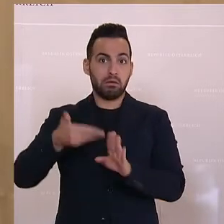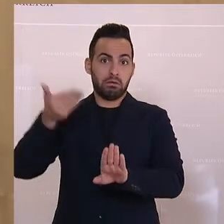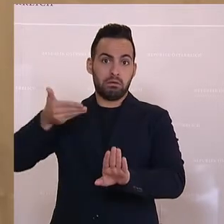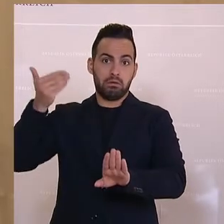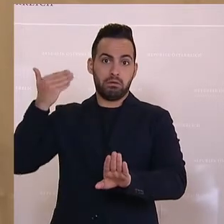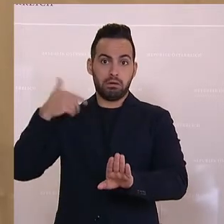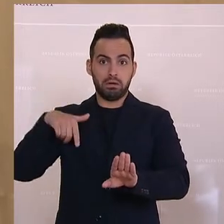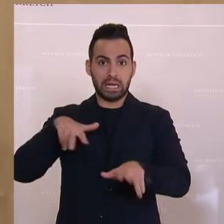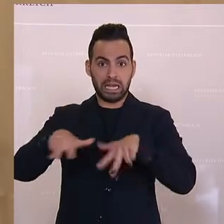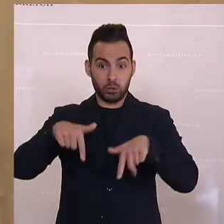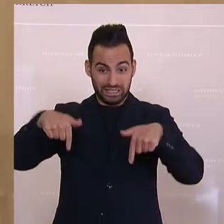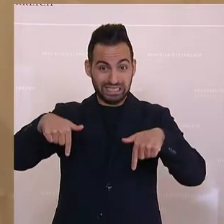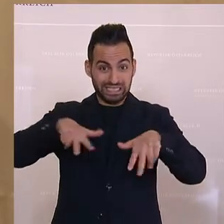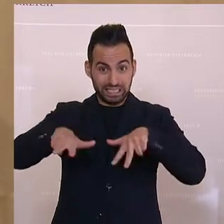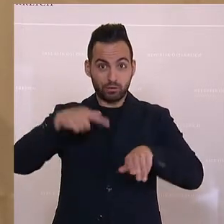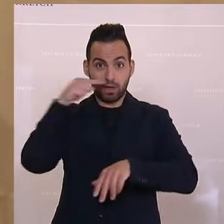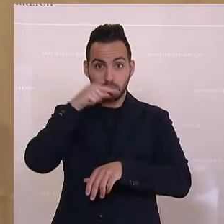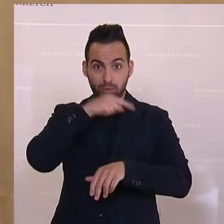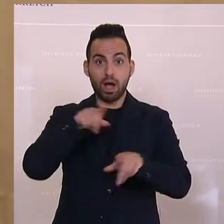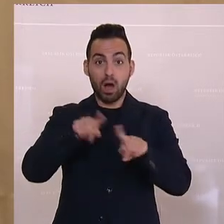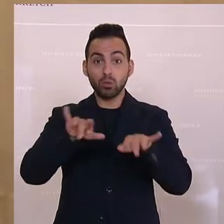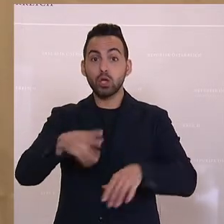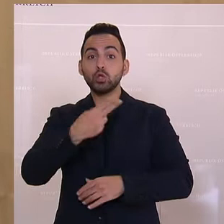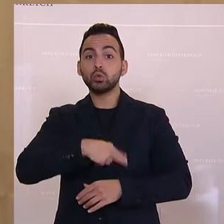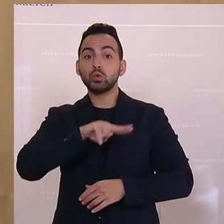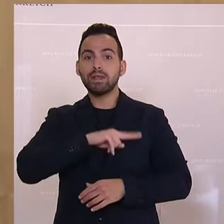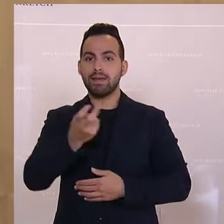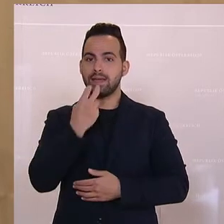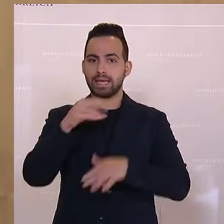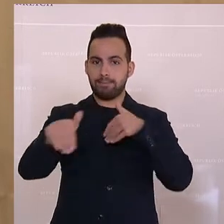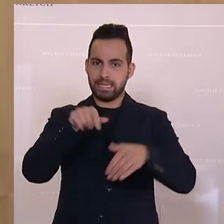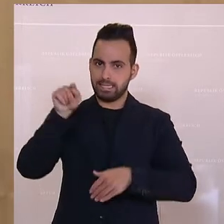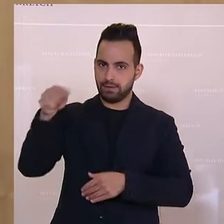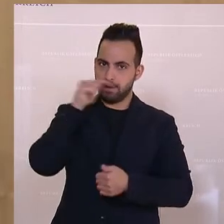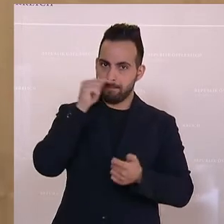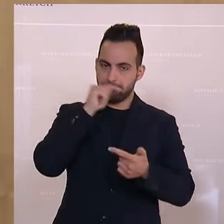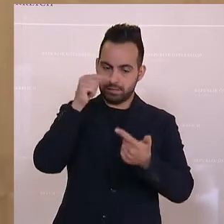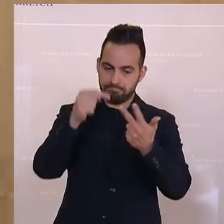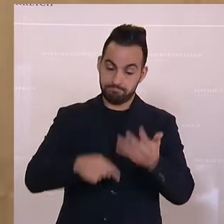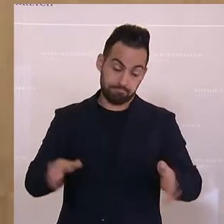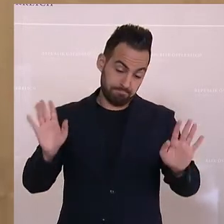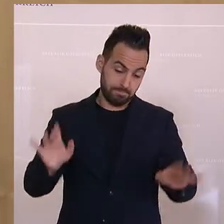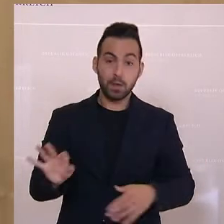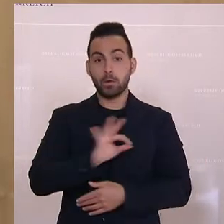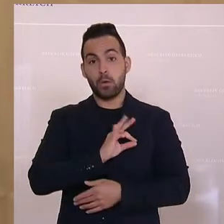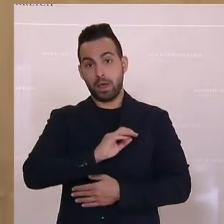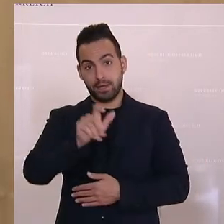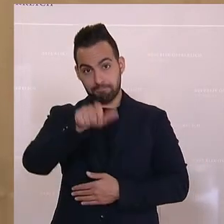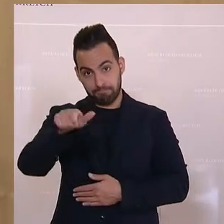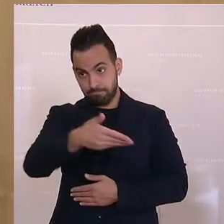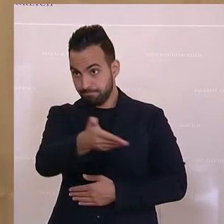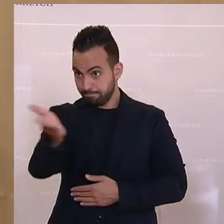dieser Regierung, aber auch der zuständigen Energieministerin. Und geschätzte Kolleginnen und Kollegen,